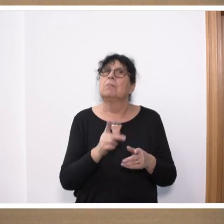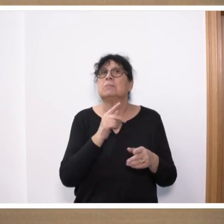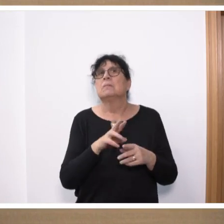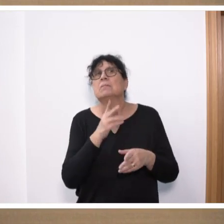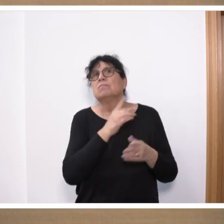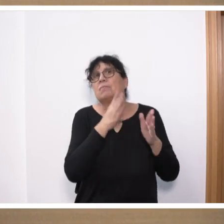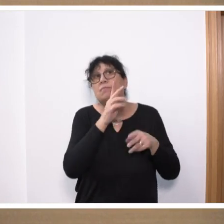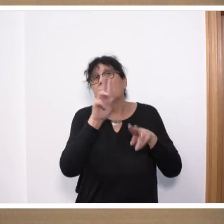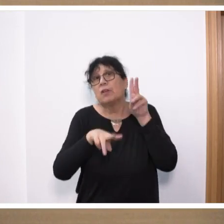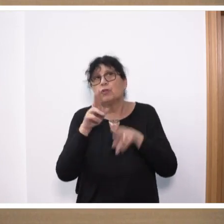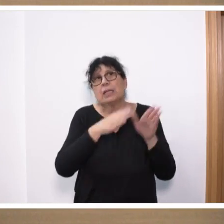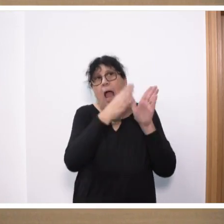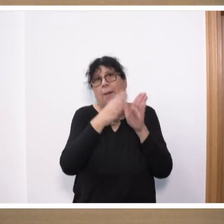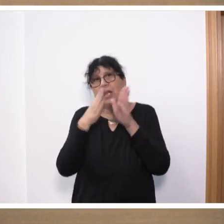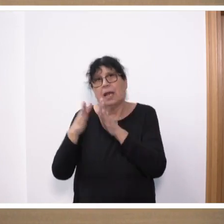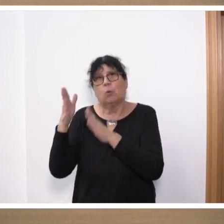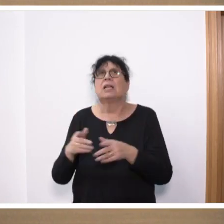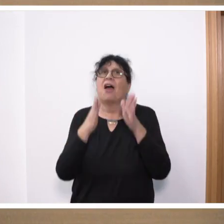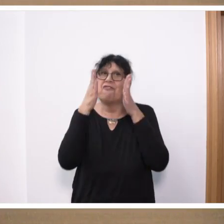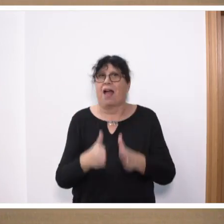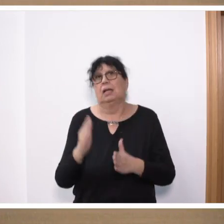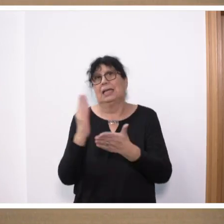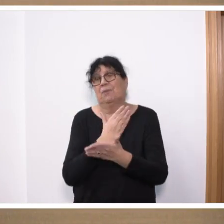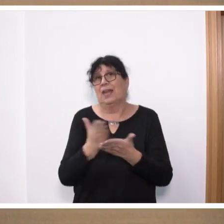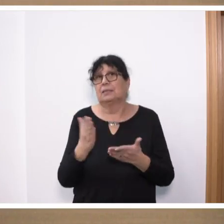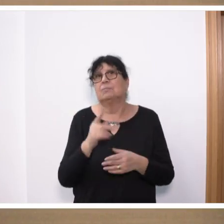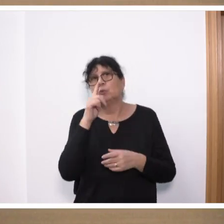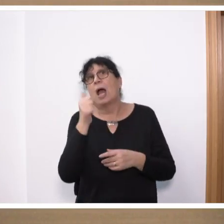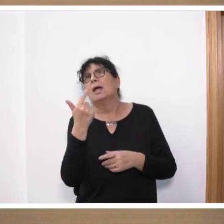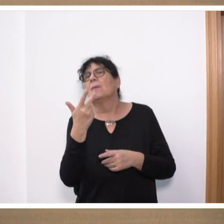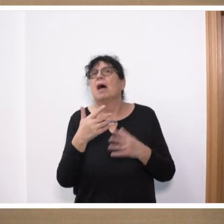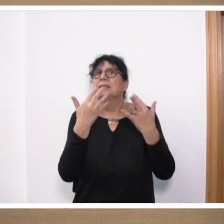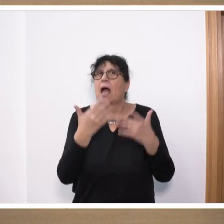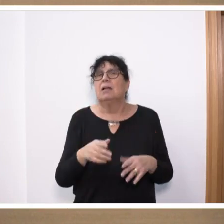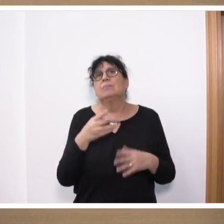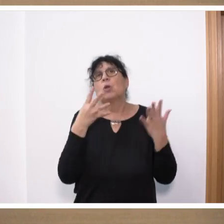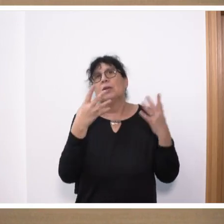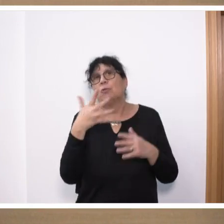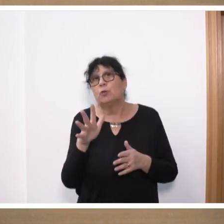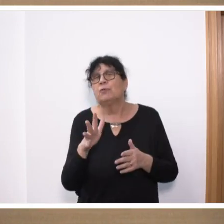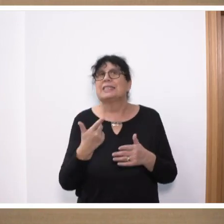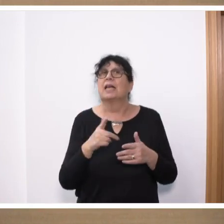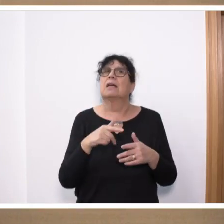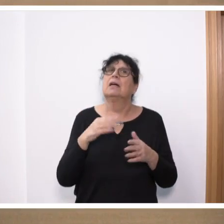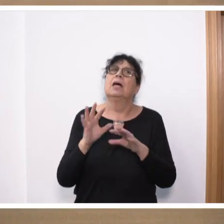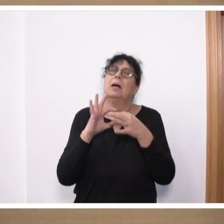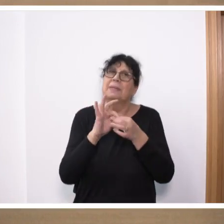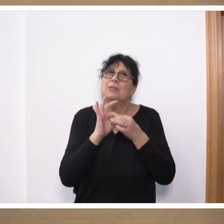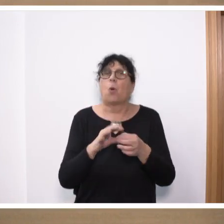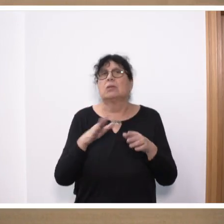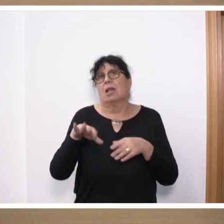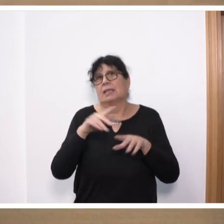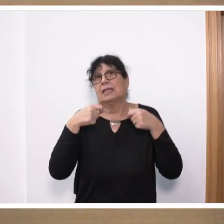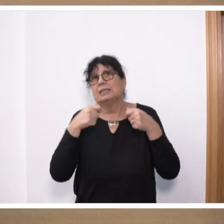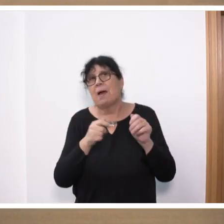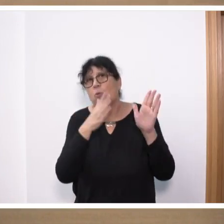fachlich bewertet werden. Nur ein paar Zahlen, 59 Vorschläge bezogen auf die Landesbauordnung, 44 Statistik-